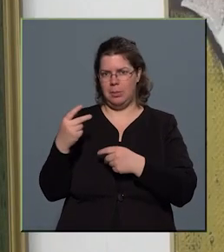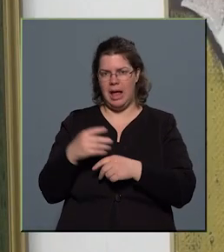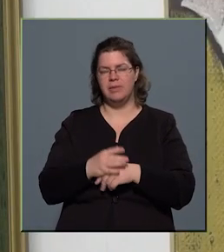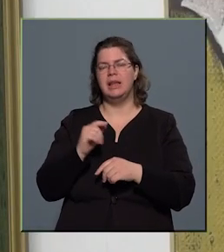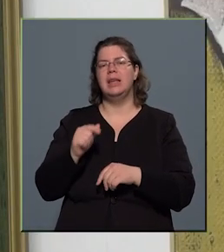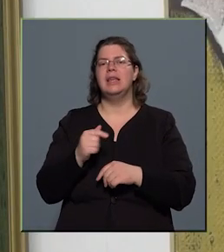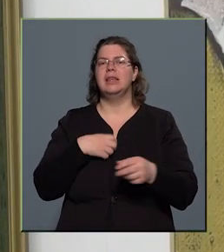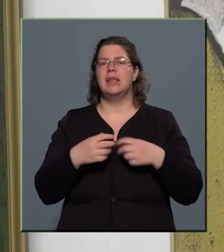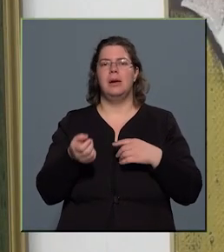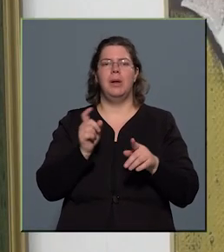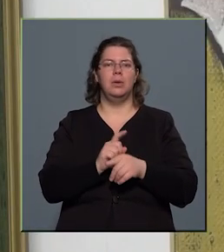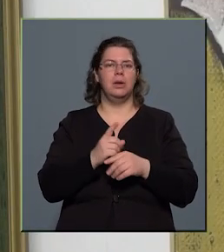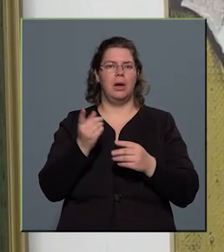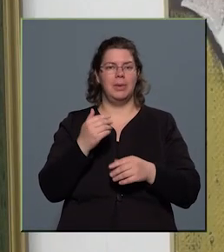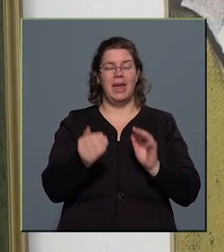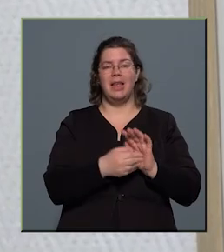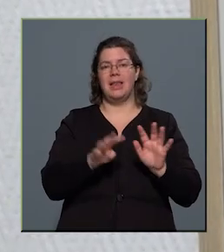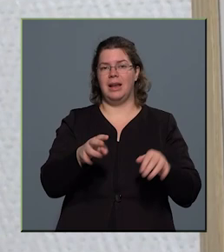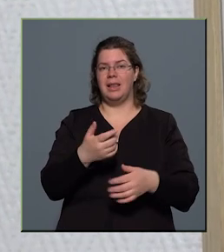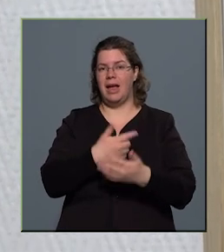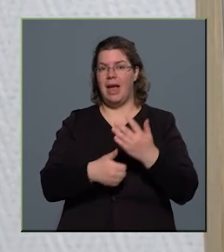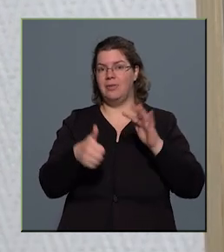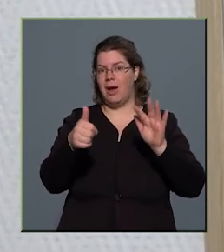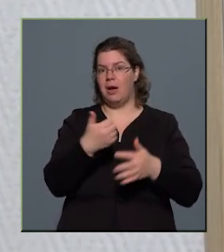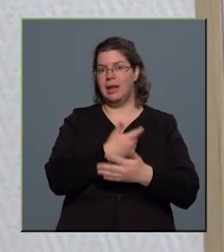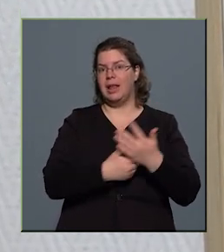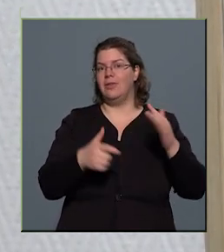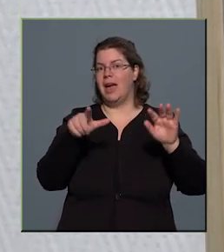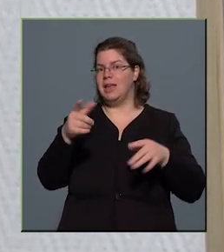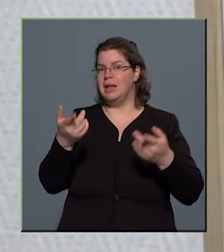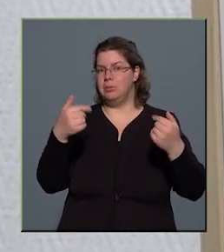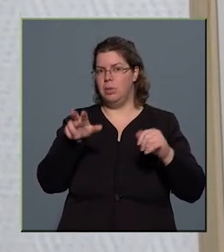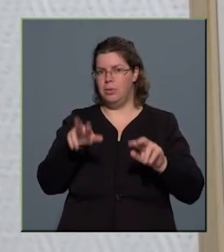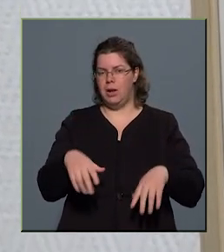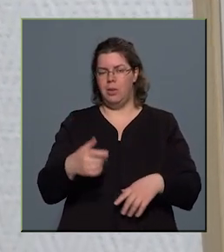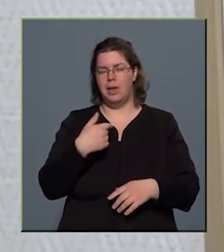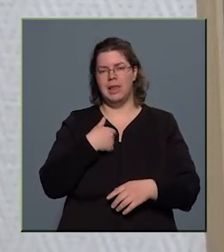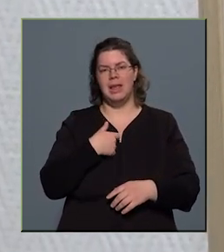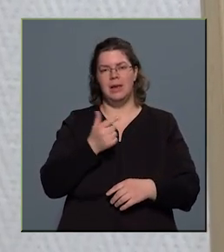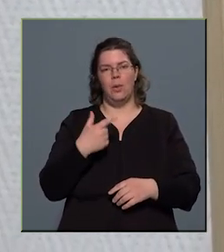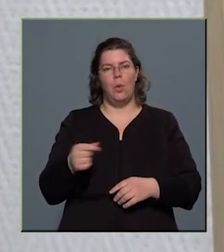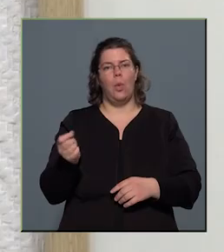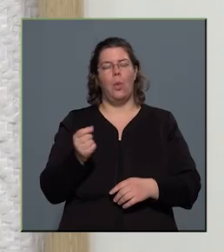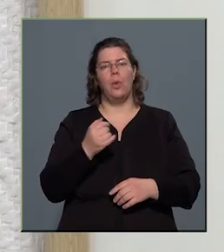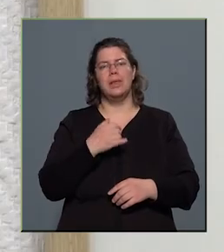elvinni. Tehát itt szerepel olyan, ami 1976-77-ből valóan az én húsz éves